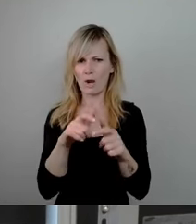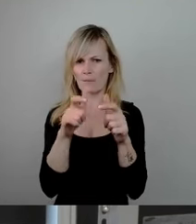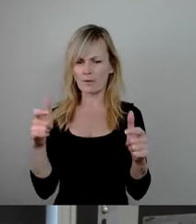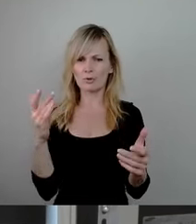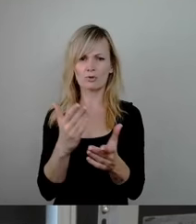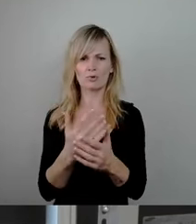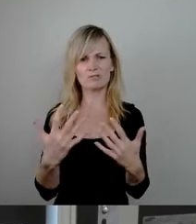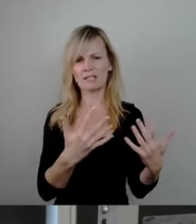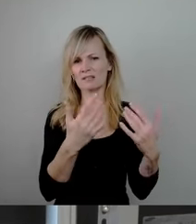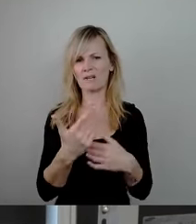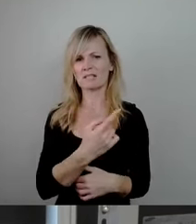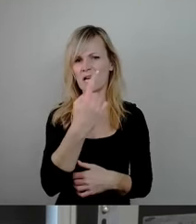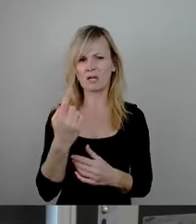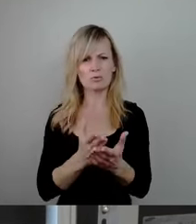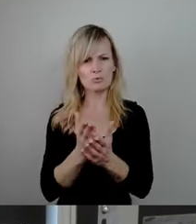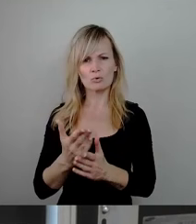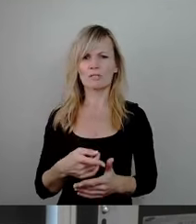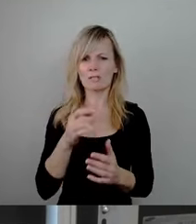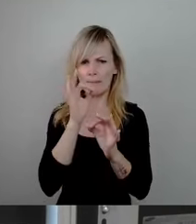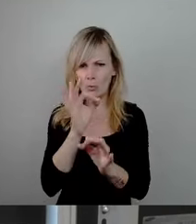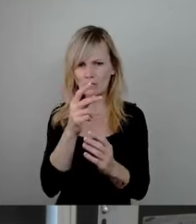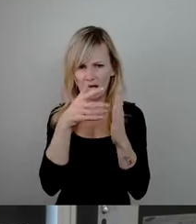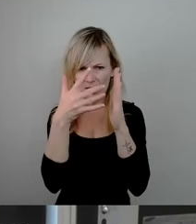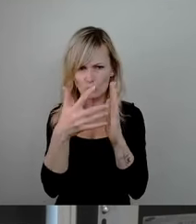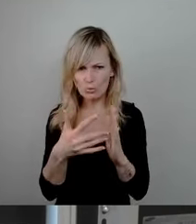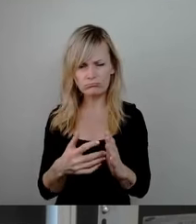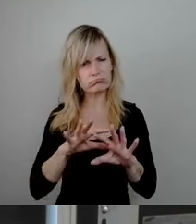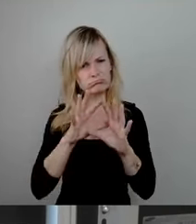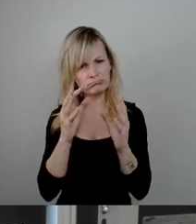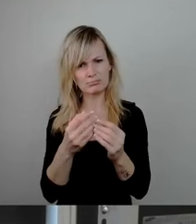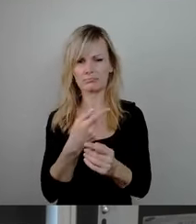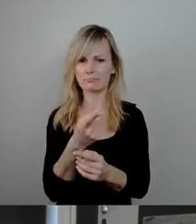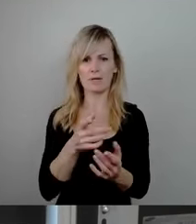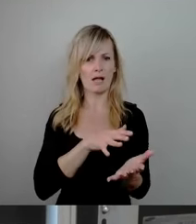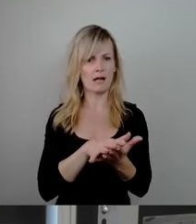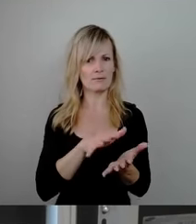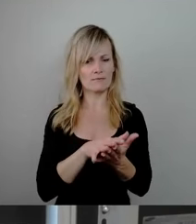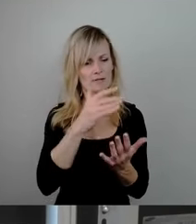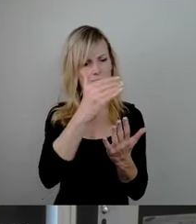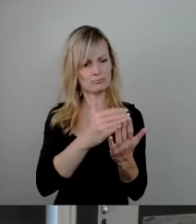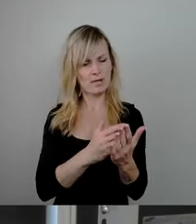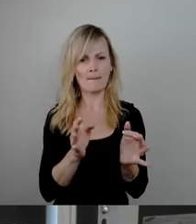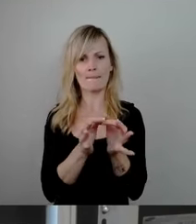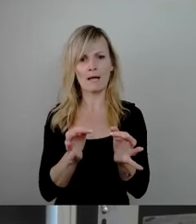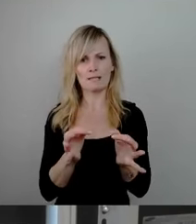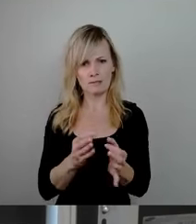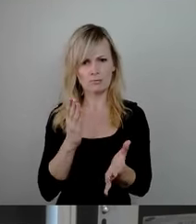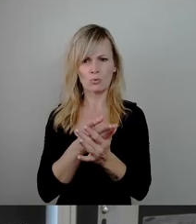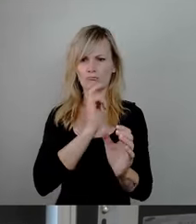permanenter Begutachtung und Bewertung befunden. Alle Prüfungen seien ausgewertet und notwendige Maßnahmen abgeleitet wurden.